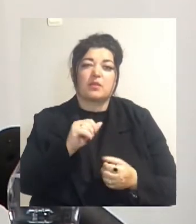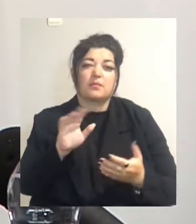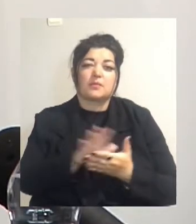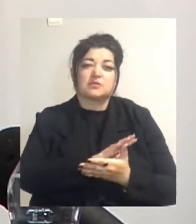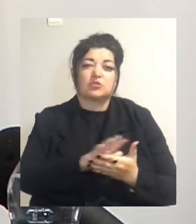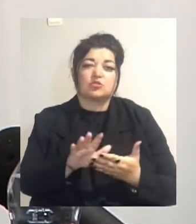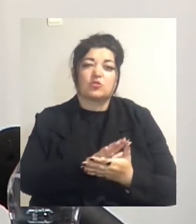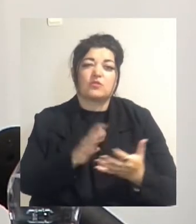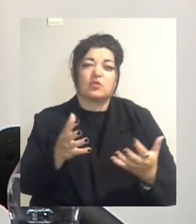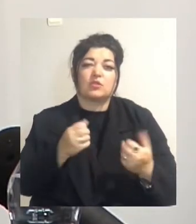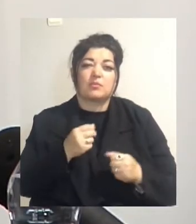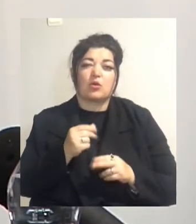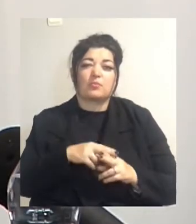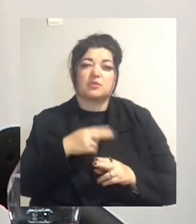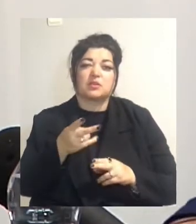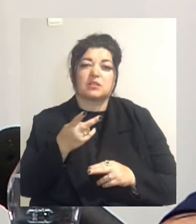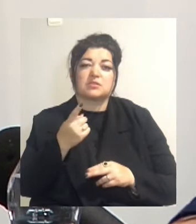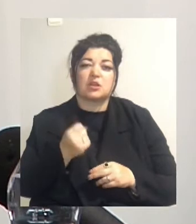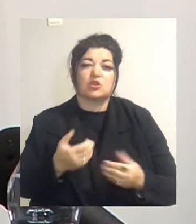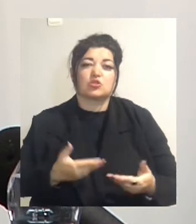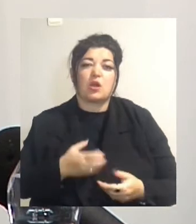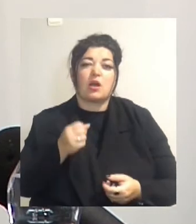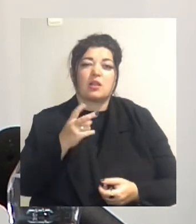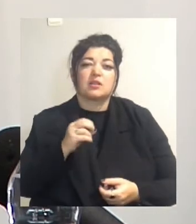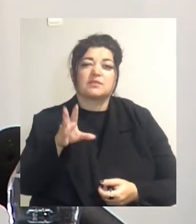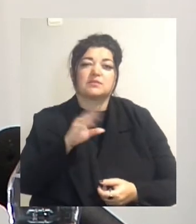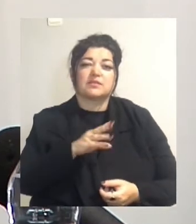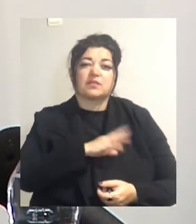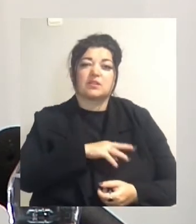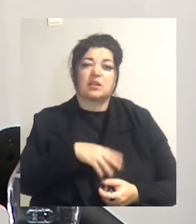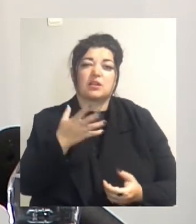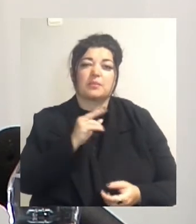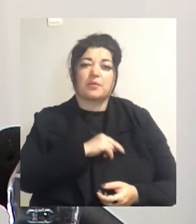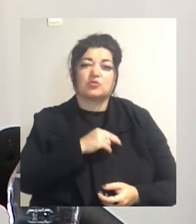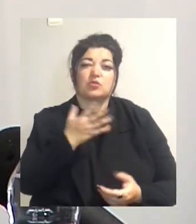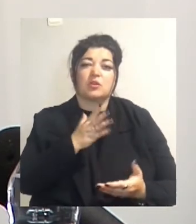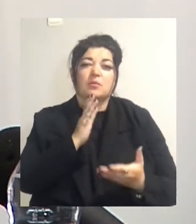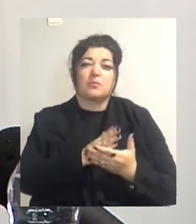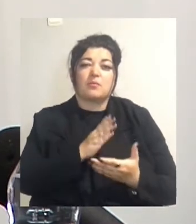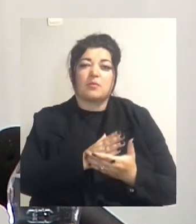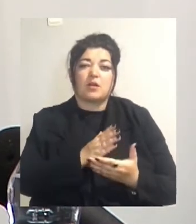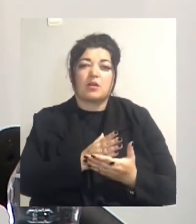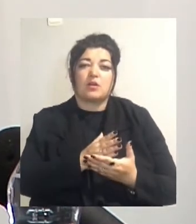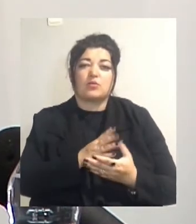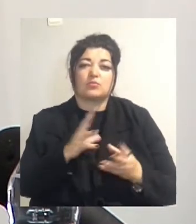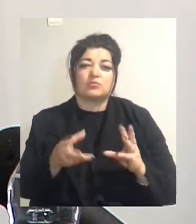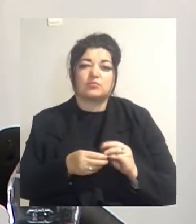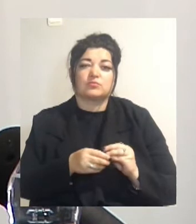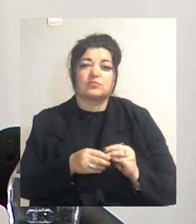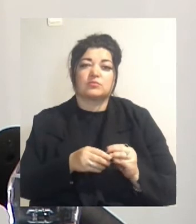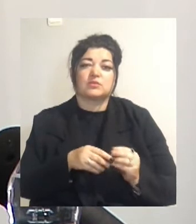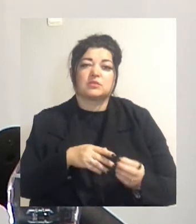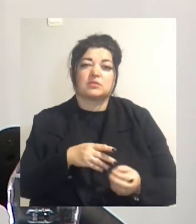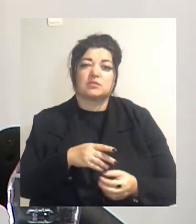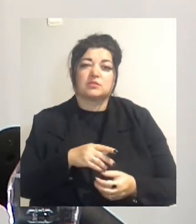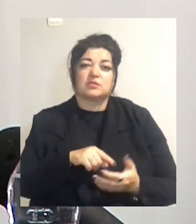за житло. Але ті ветерани, які працюють, які мають змогу, мають мати певну альтернативу. Такою альтернативою, звичайно, є